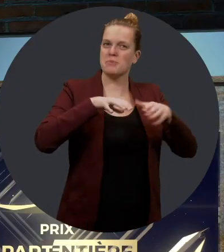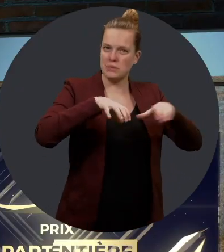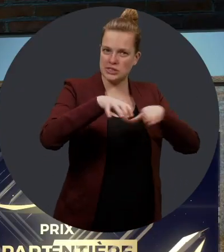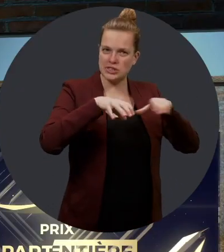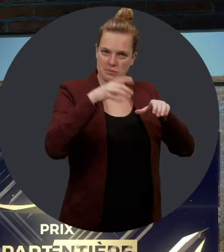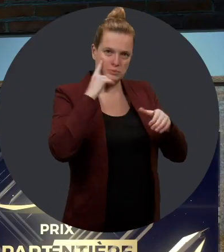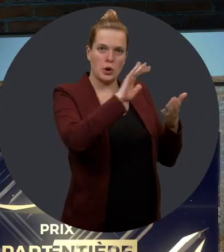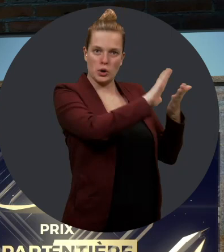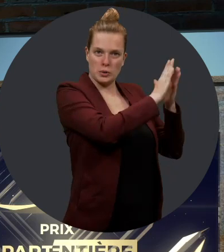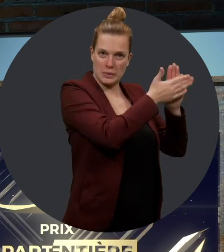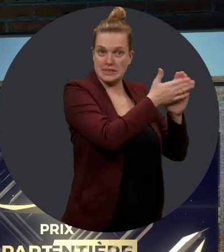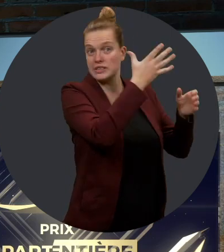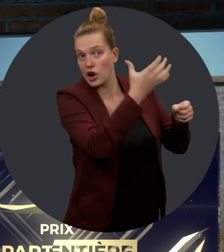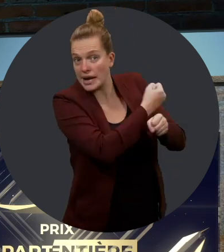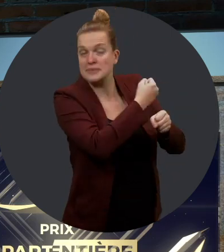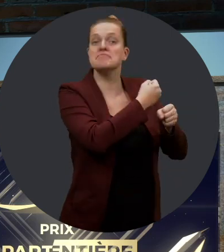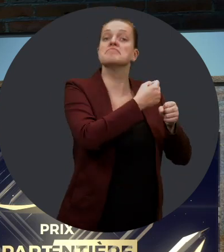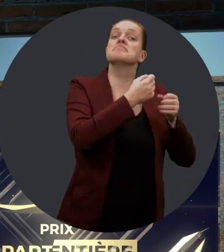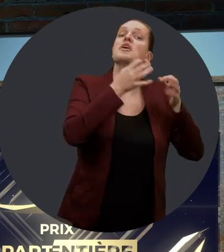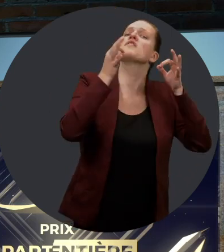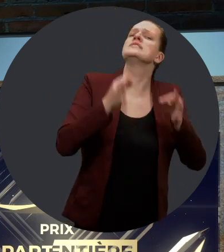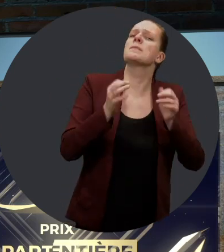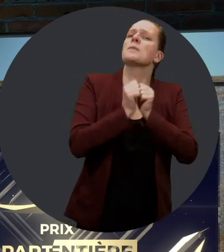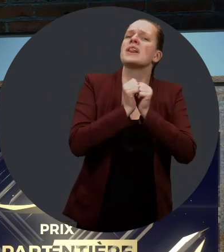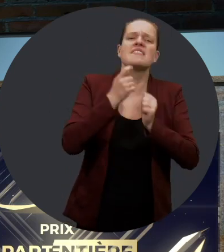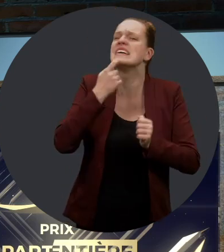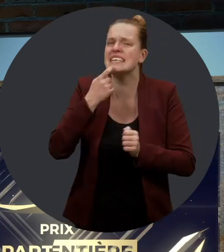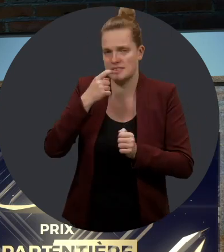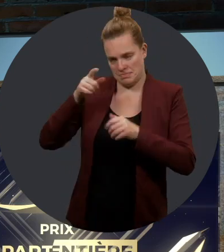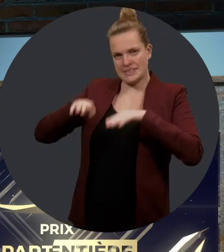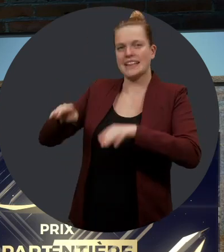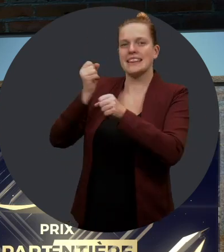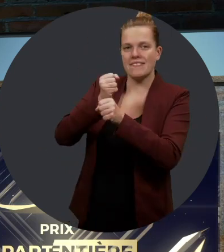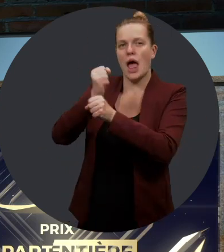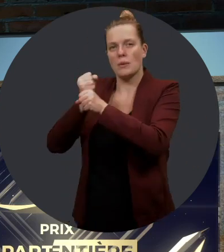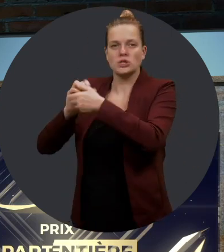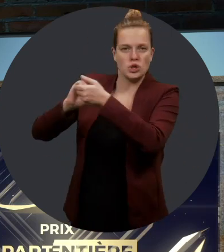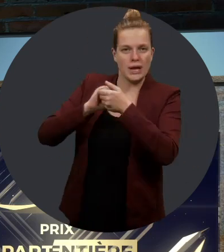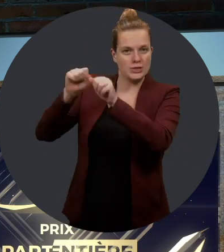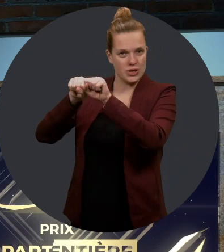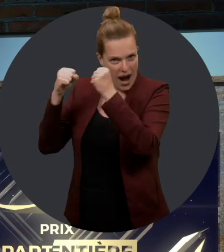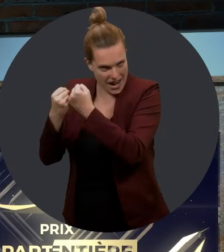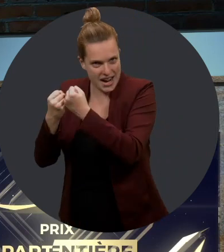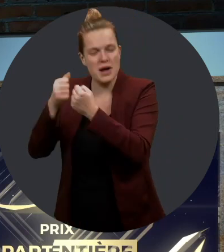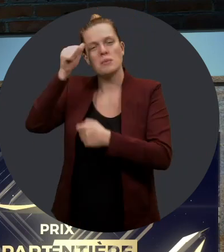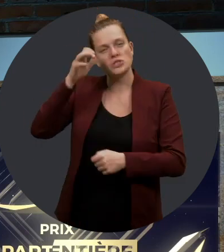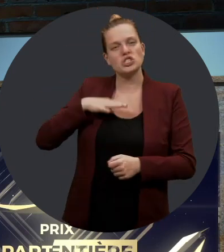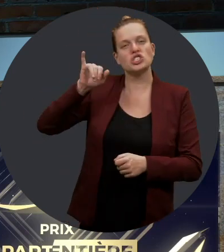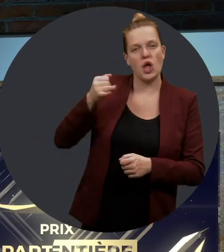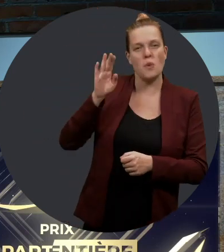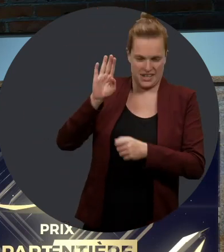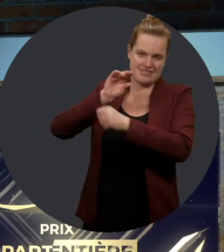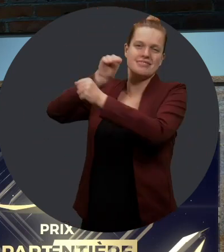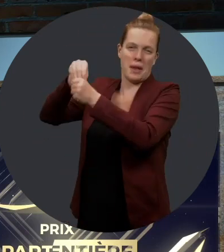000 $ sera octroyée à l'entreprise lauréate par le partenaire officiel de l'événement, le ministère du Travail, de l'Emploi et de la Solidarité sociale.